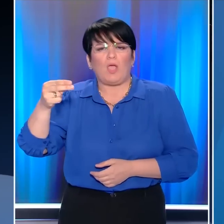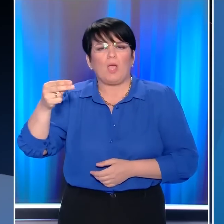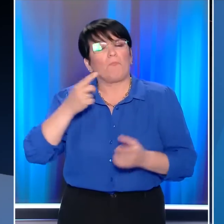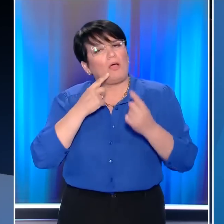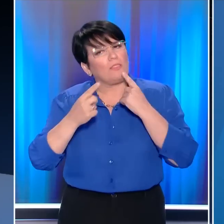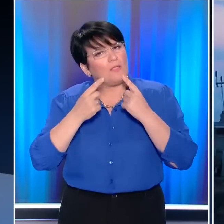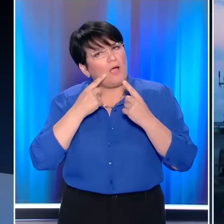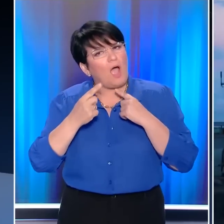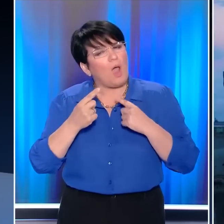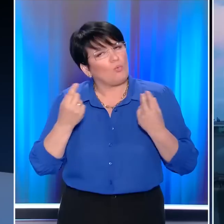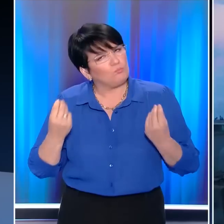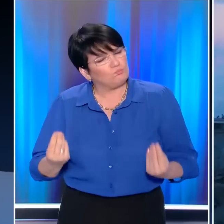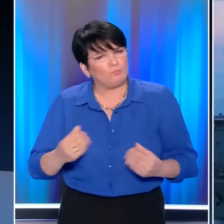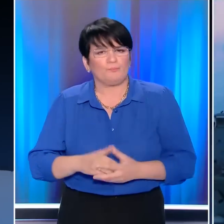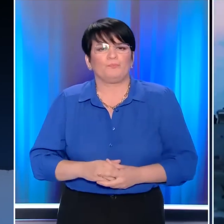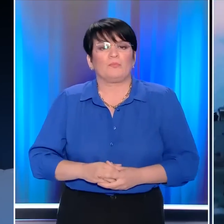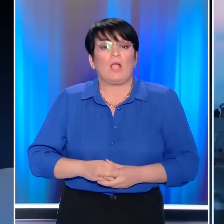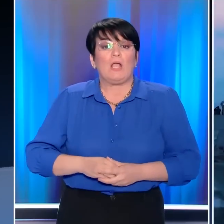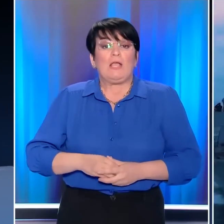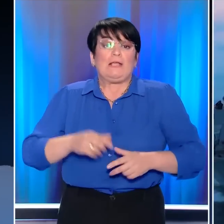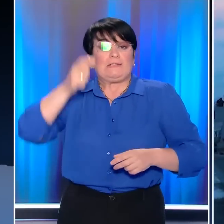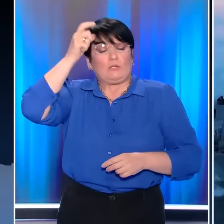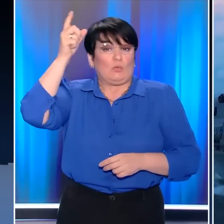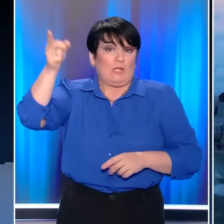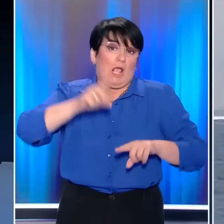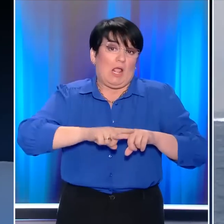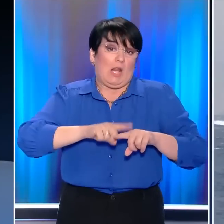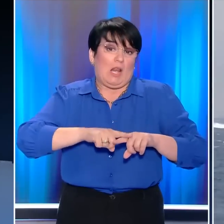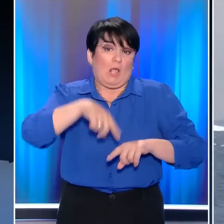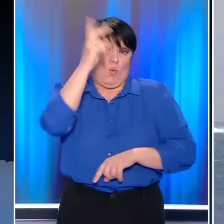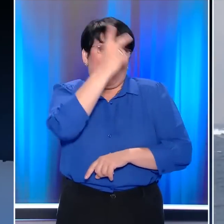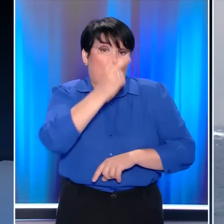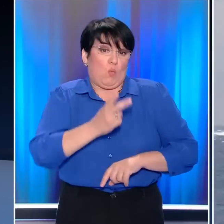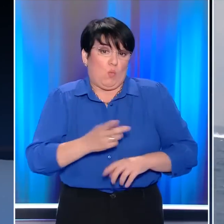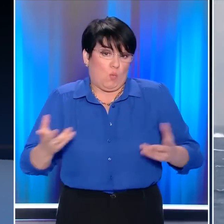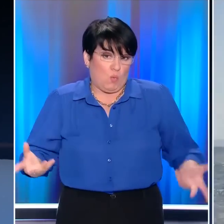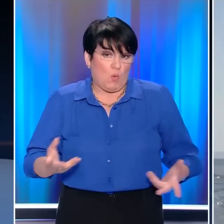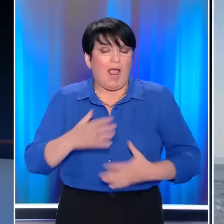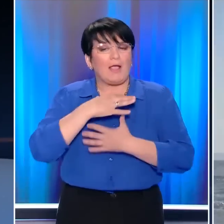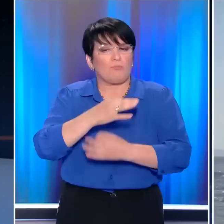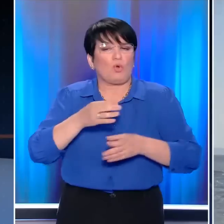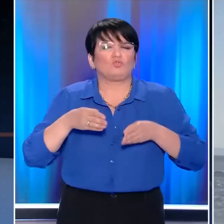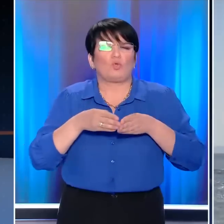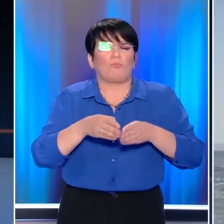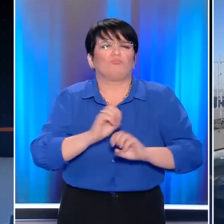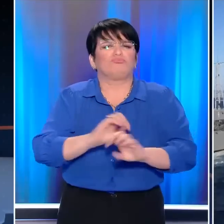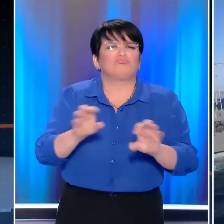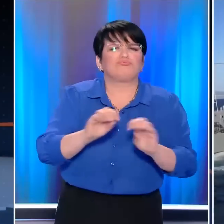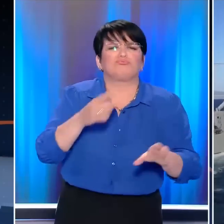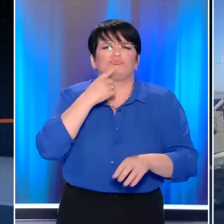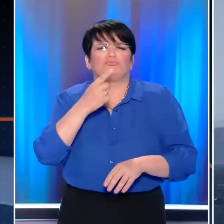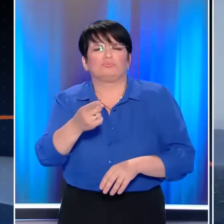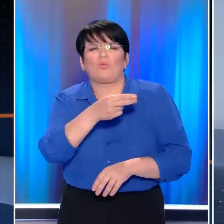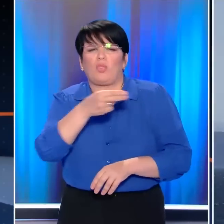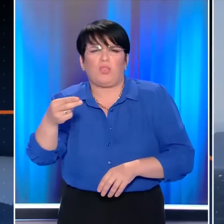διάλογο. Την ίδια ώρα στην Τουρκία η Ελλάδα κατηγορείται σχεδόν για τα πάντα. Απόστρατες αξιωματικοί που κάνουν παρέλαση στα τηλεοπτικά στούντιο απειλούν με